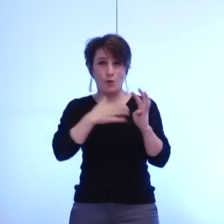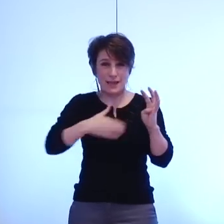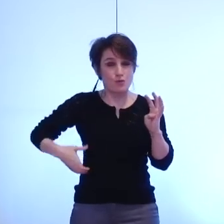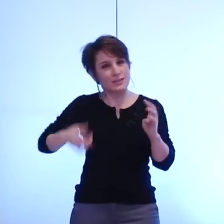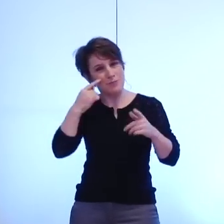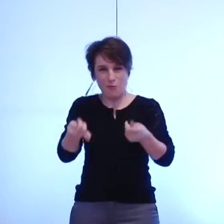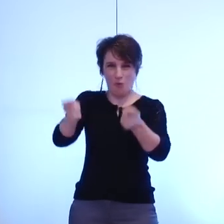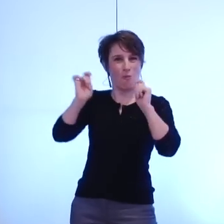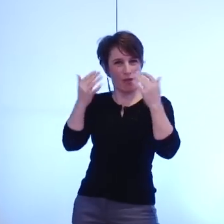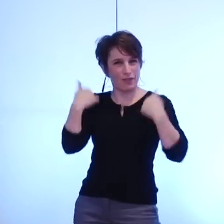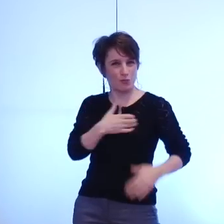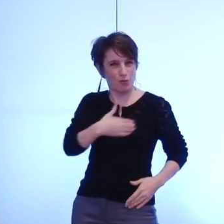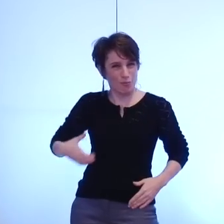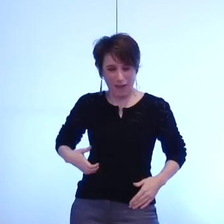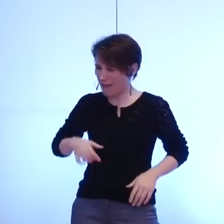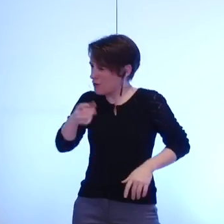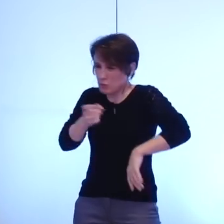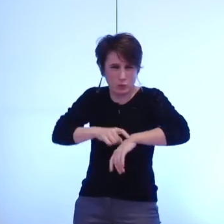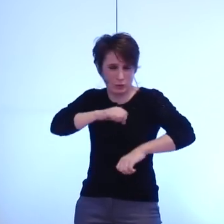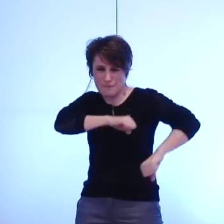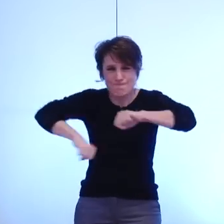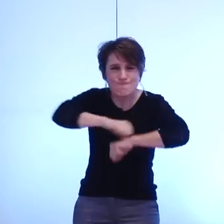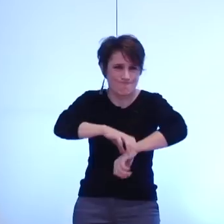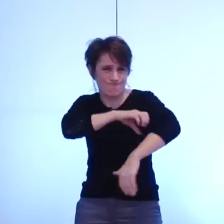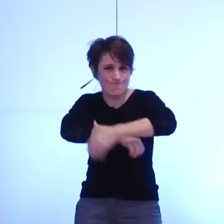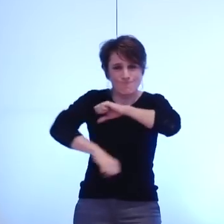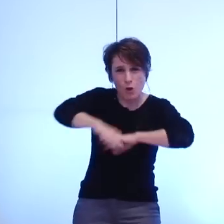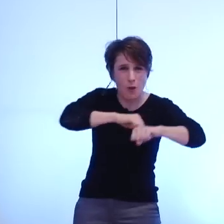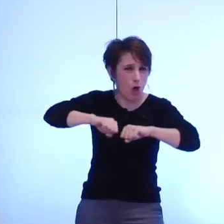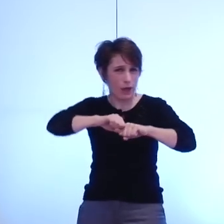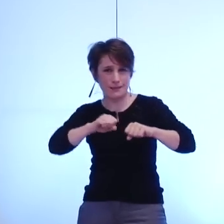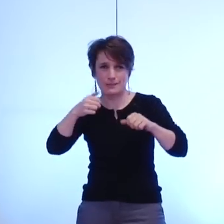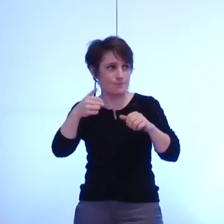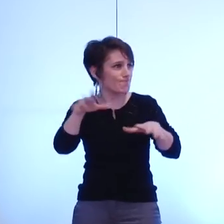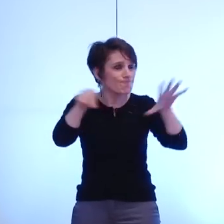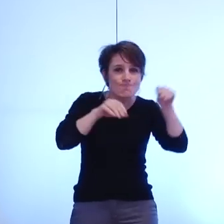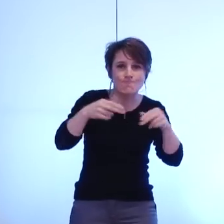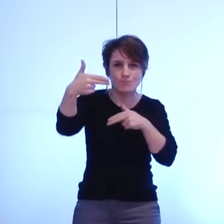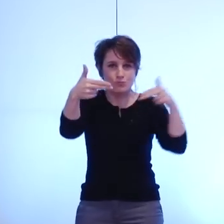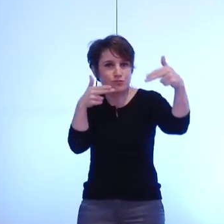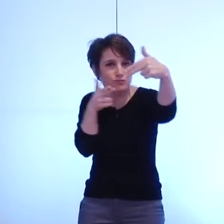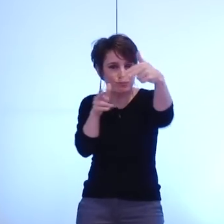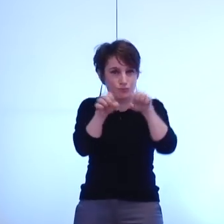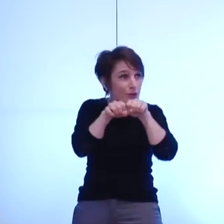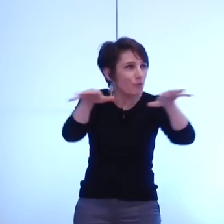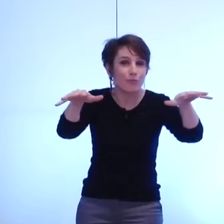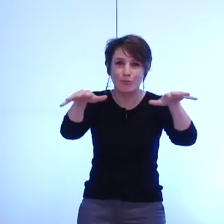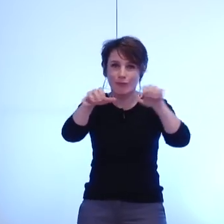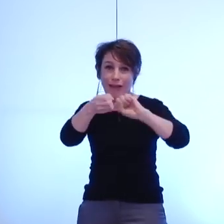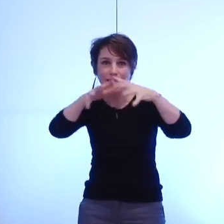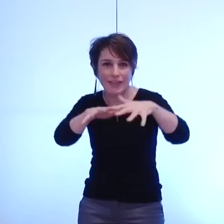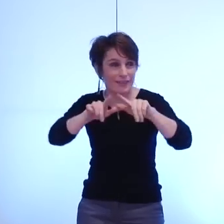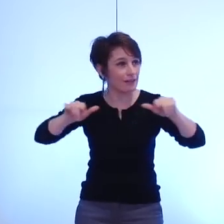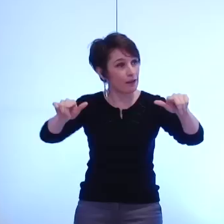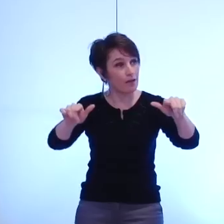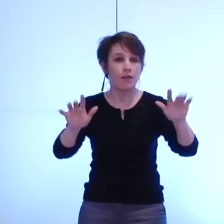entre le 2e tour et le Conseil municipal d'ouverture. Je suis en mesure de vous dire qu'un cahier des charges indispensable